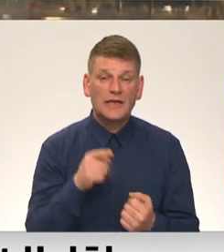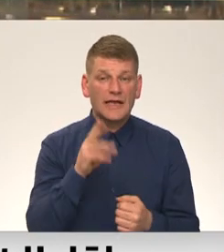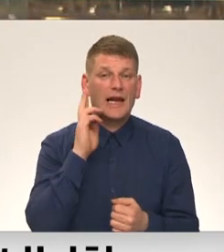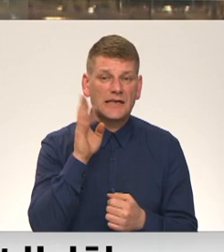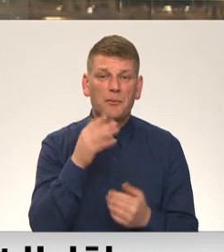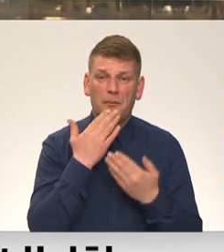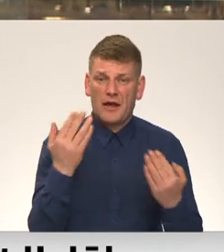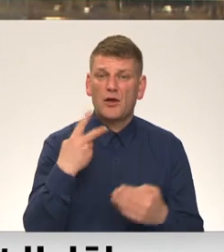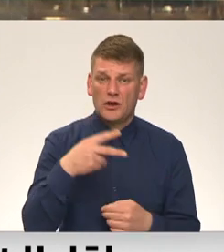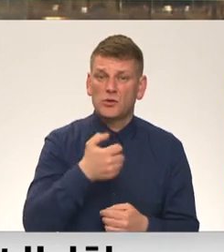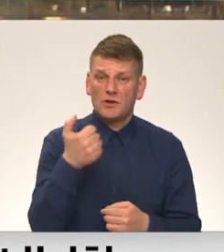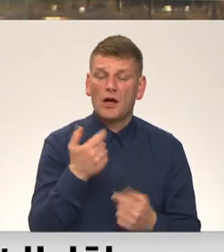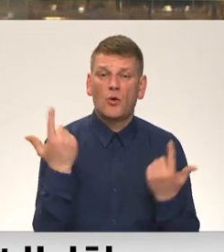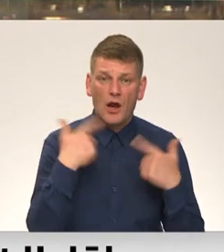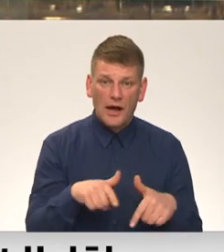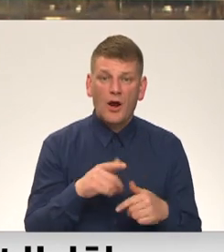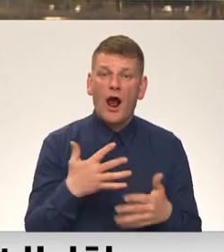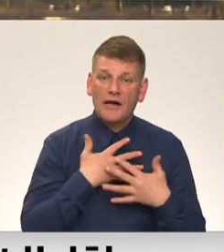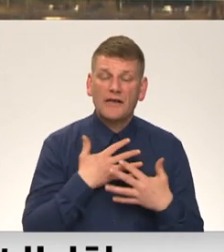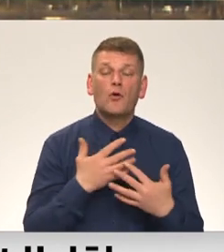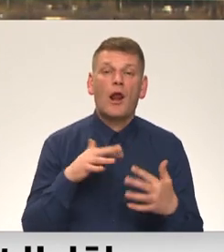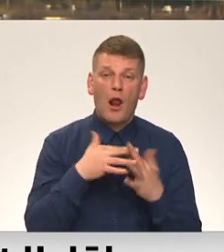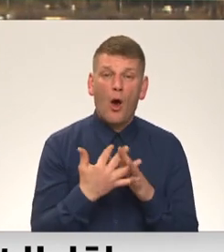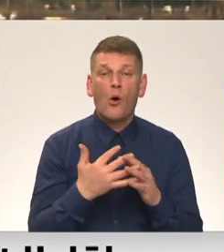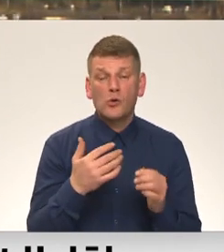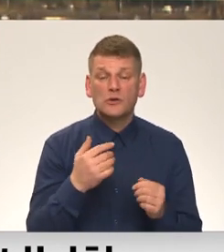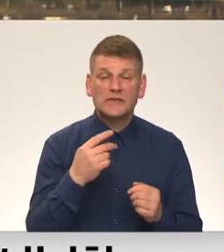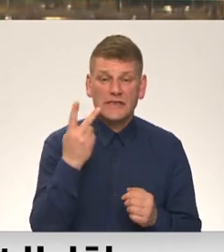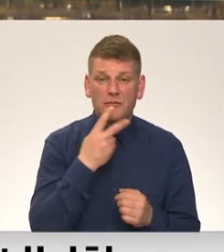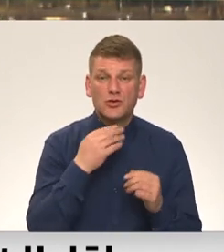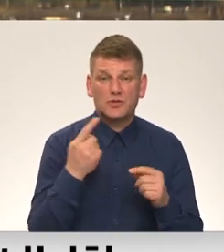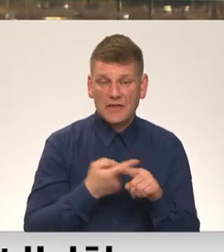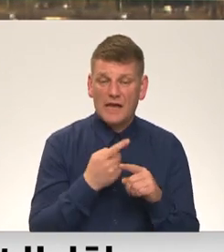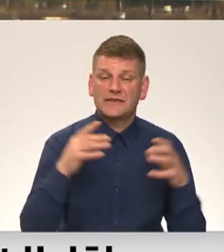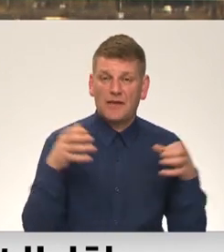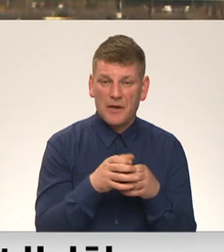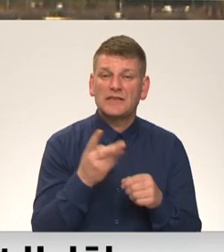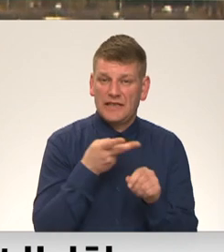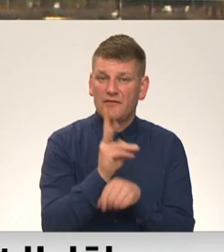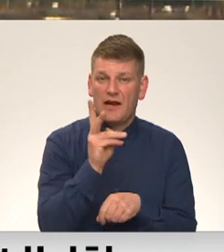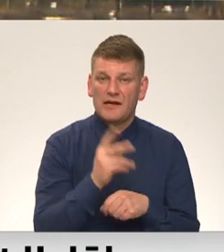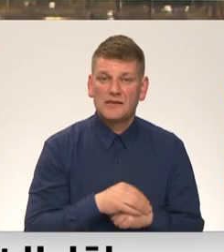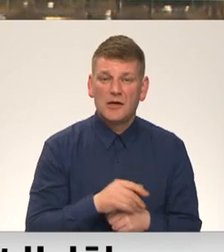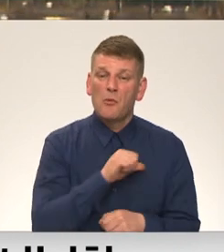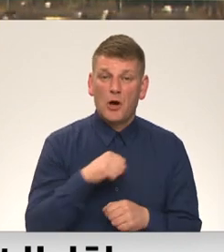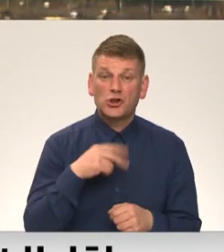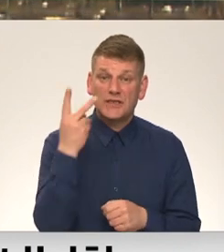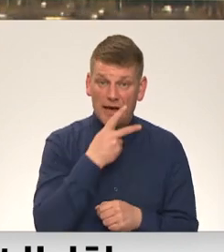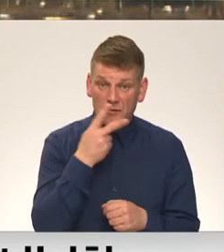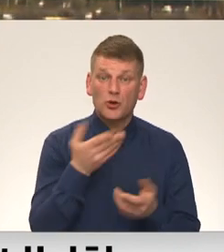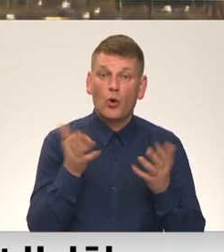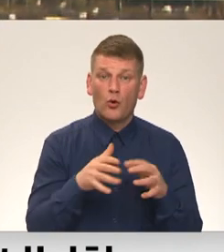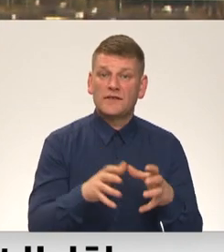liecina, ka pēdējo 20 gadu laikā aktīvo lauksaimniecības skaits samazinājies vairāk nekā divas reizes. Taču pašas saimniecības